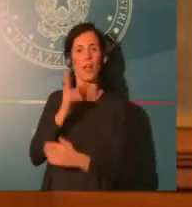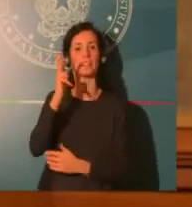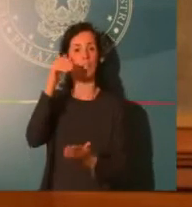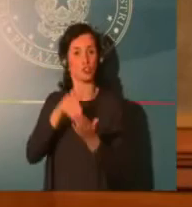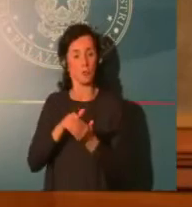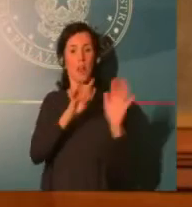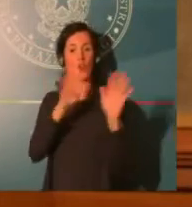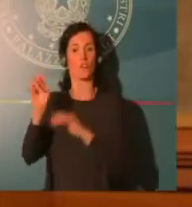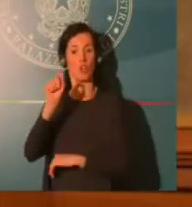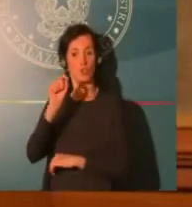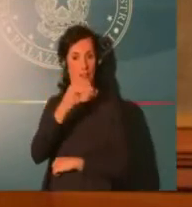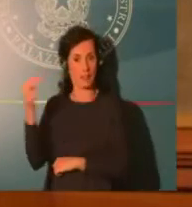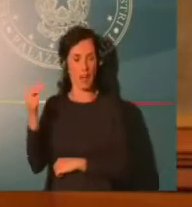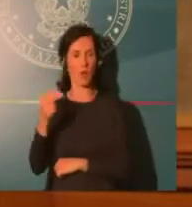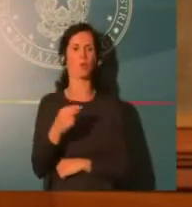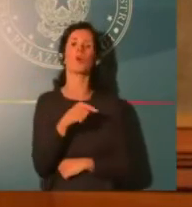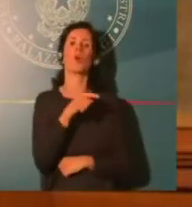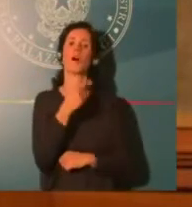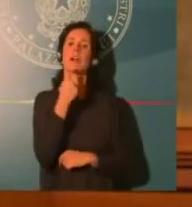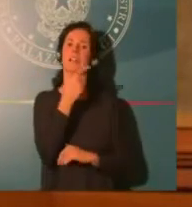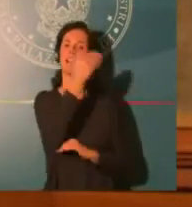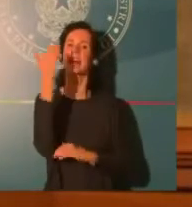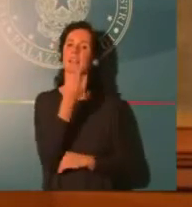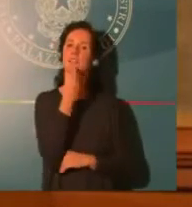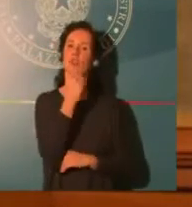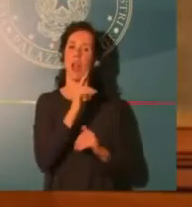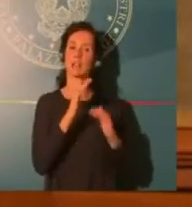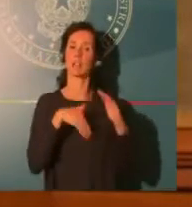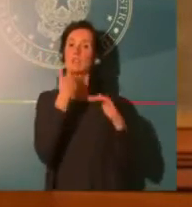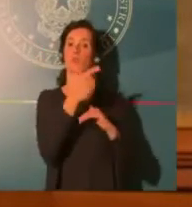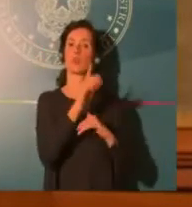.000 euro di fatturato. Per quanto riguarda, ad esempio,